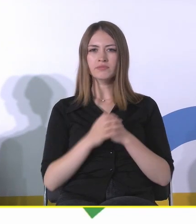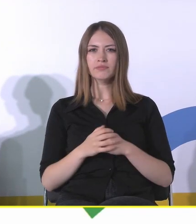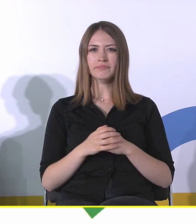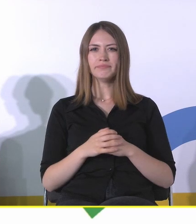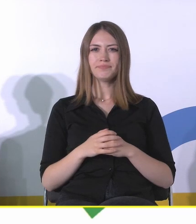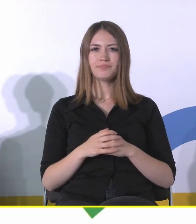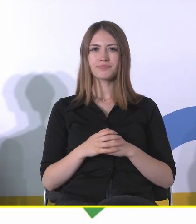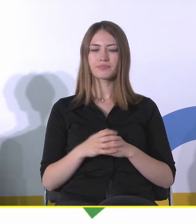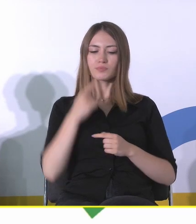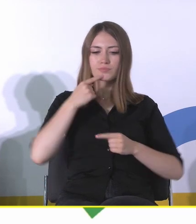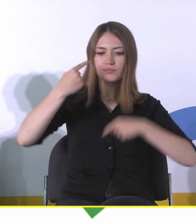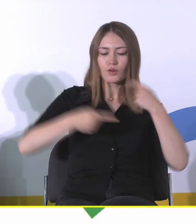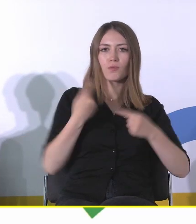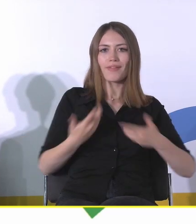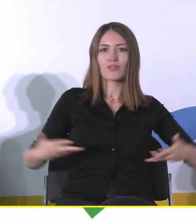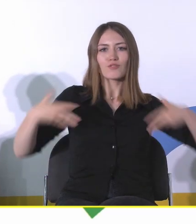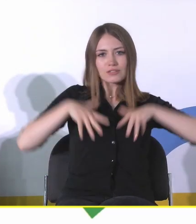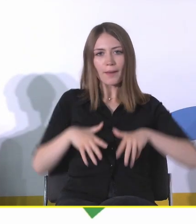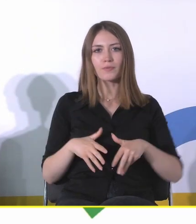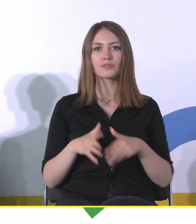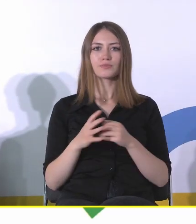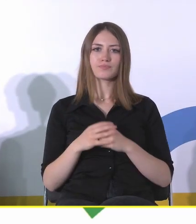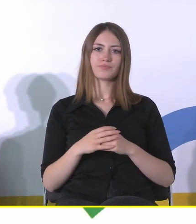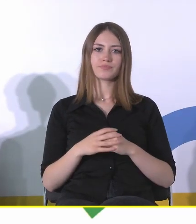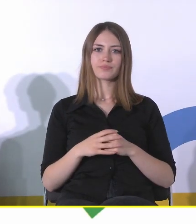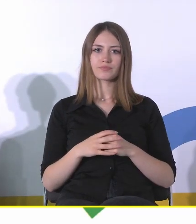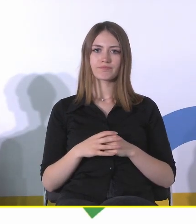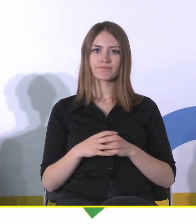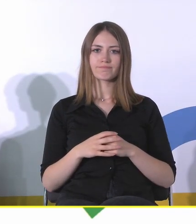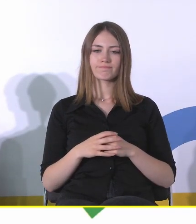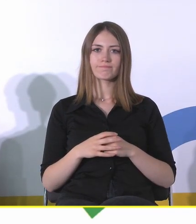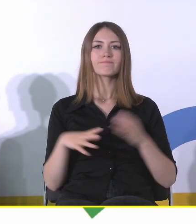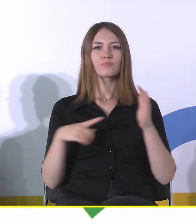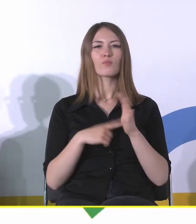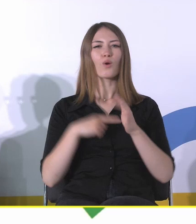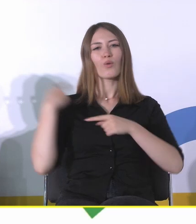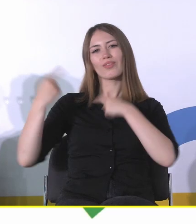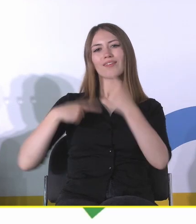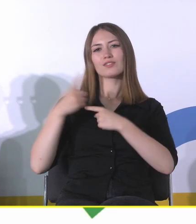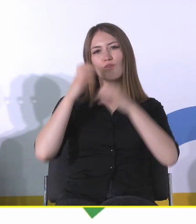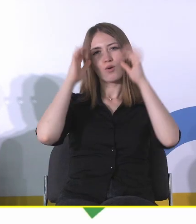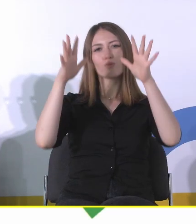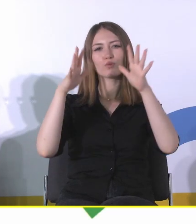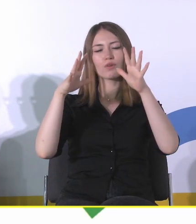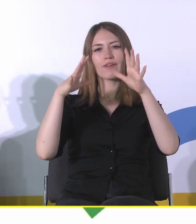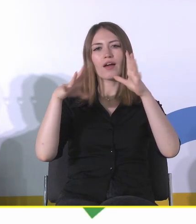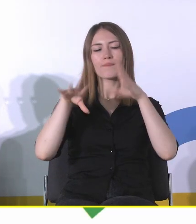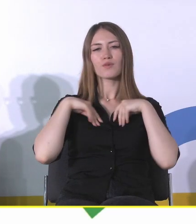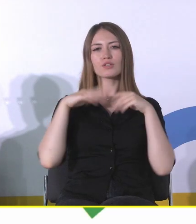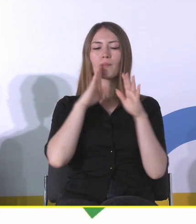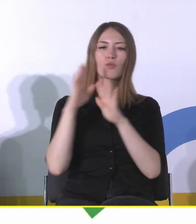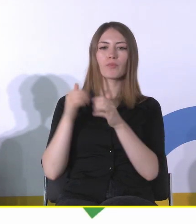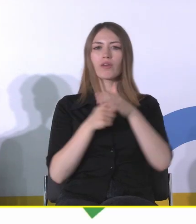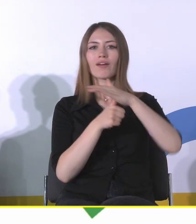opowieści o tożsamości właśnie? Tutaj dziedzictwo kulturowe może być dla nas przewodnikiem, może być